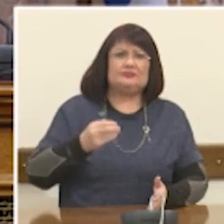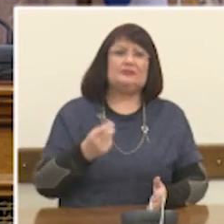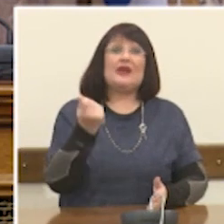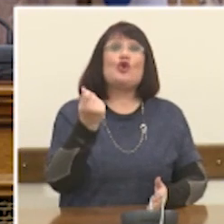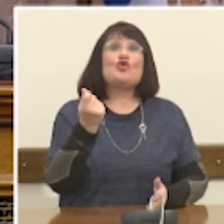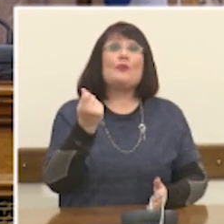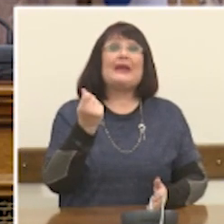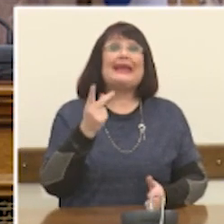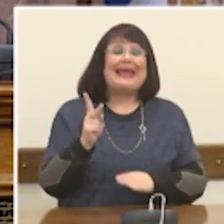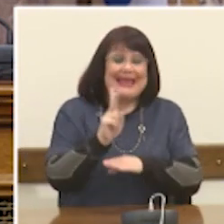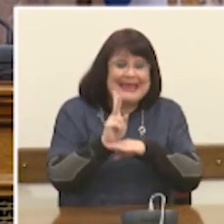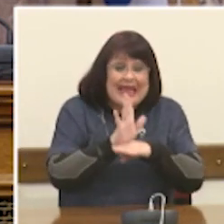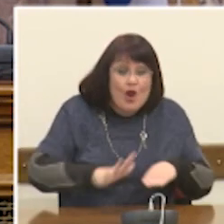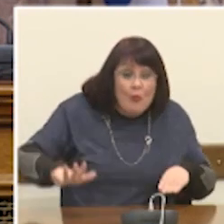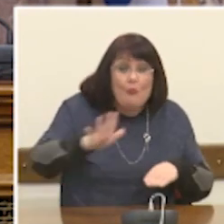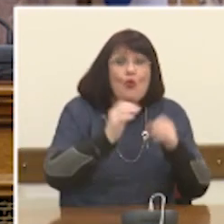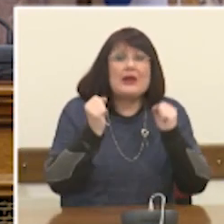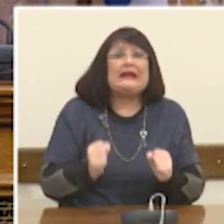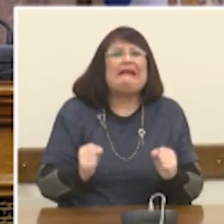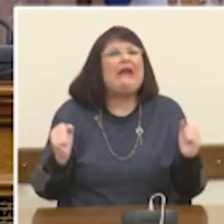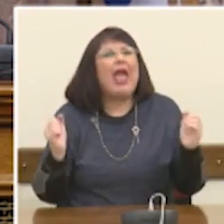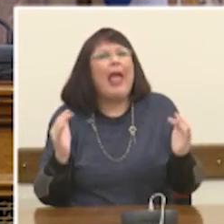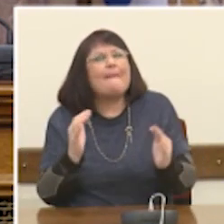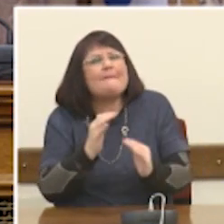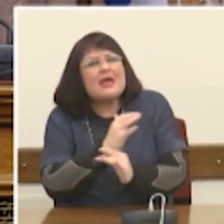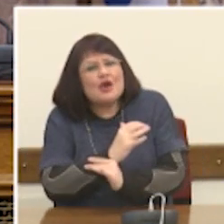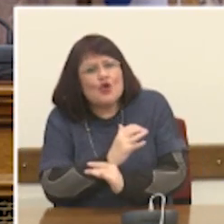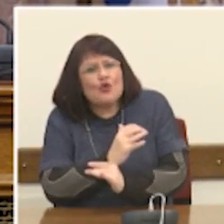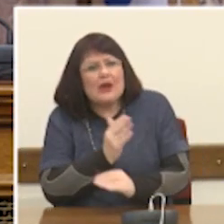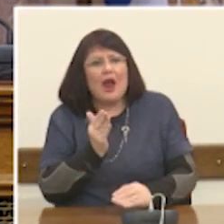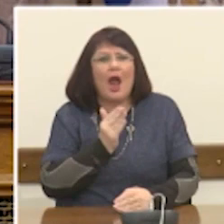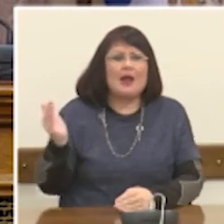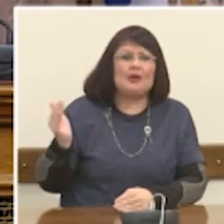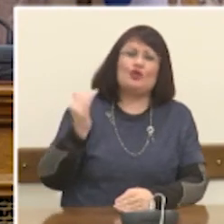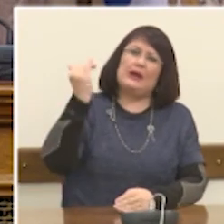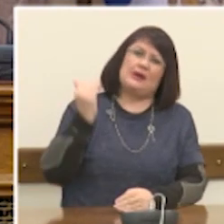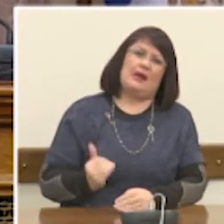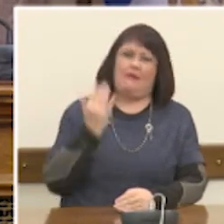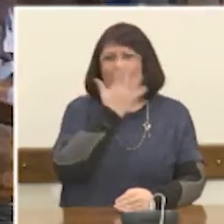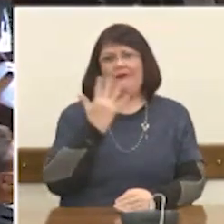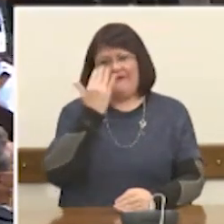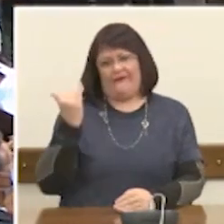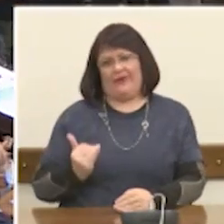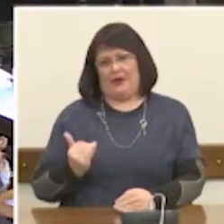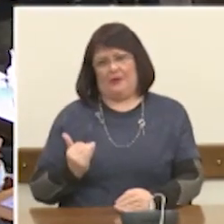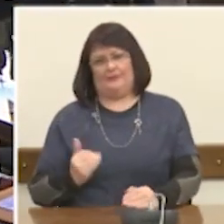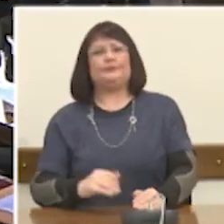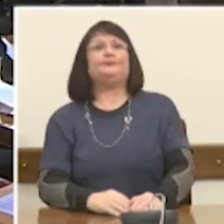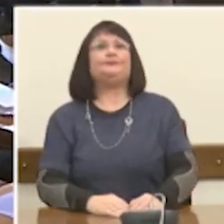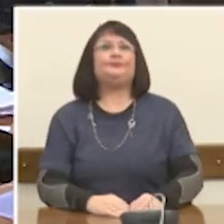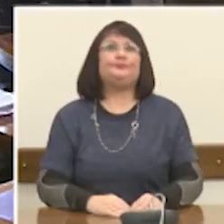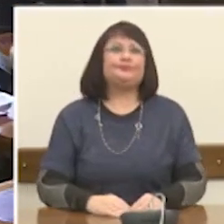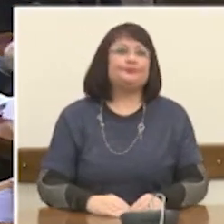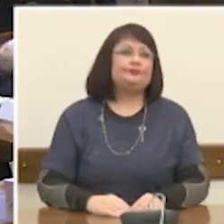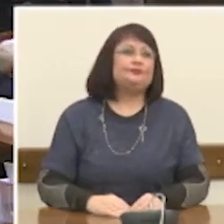γεωπολιτικής επιρροής προς την Ανατολή και προς τον Νότο, προς την Αφρική. Όπως και καθόλου